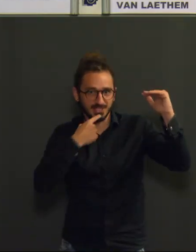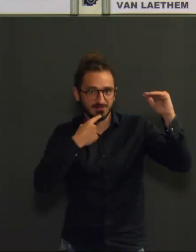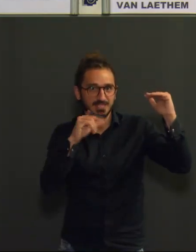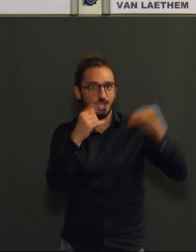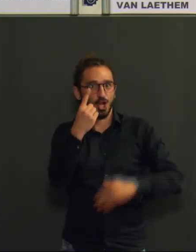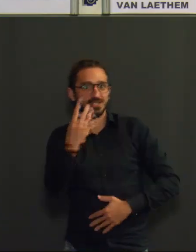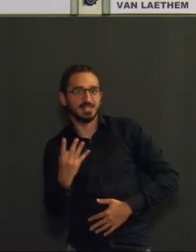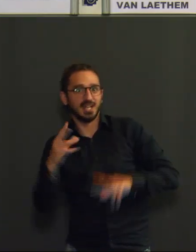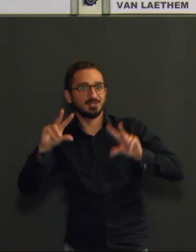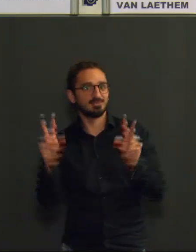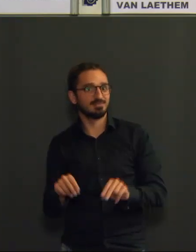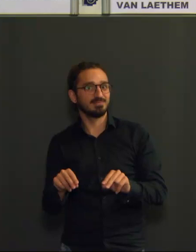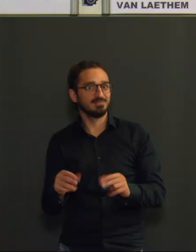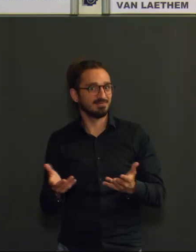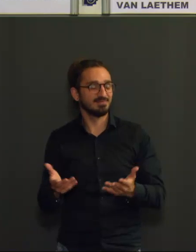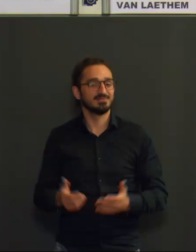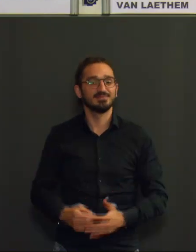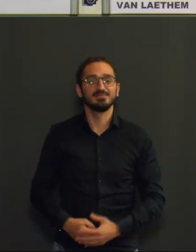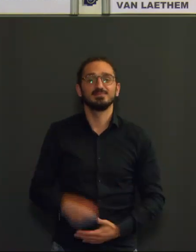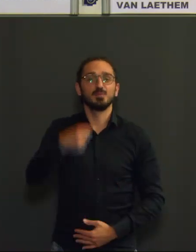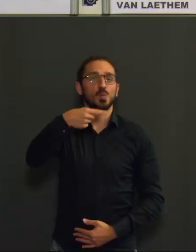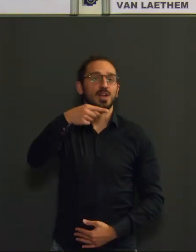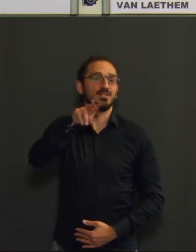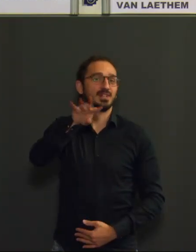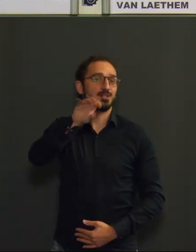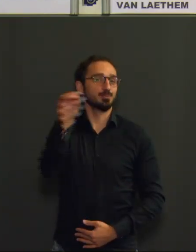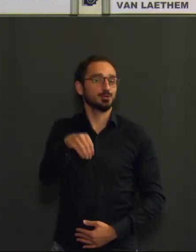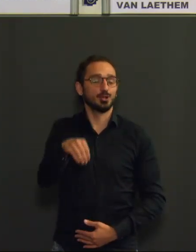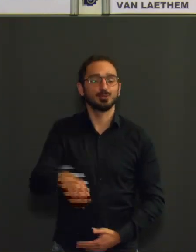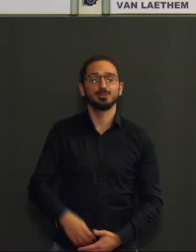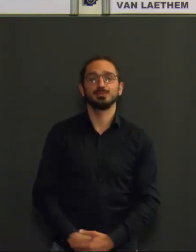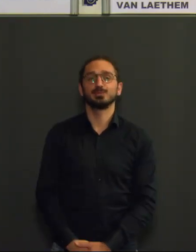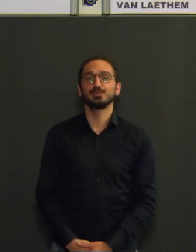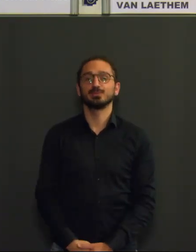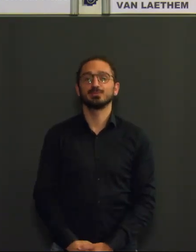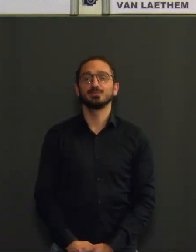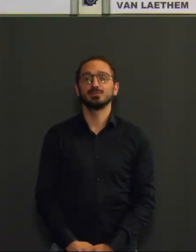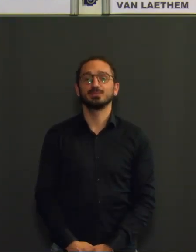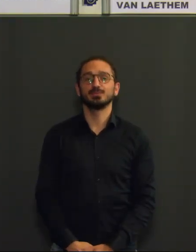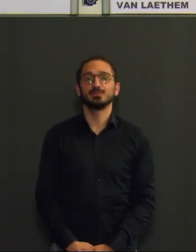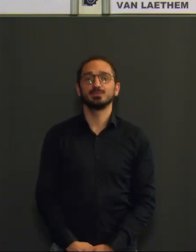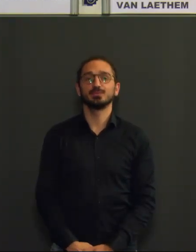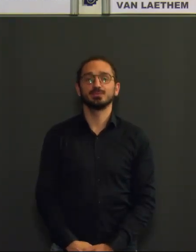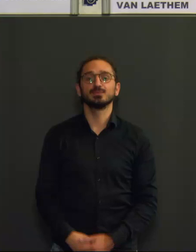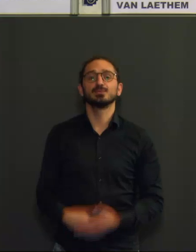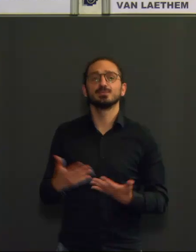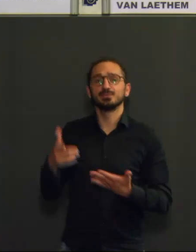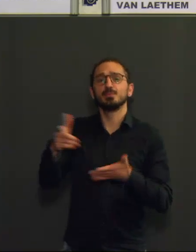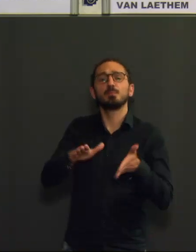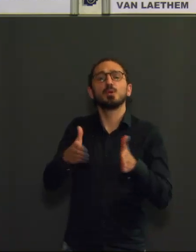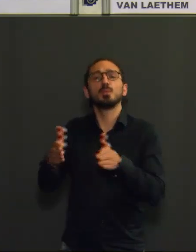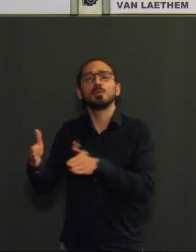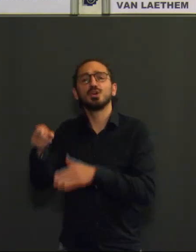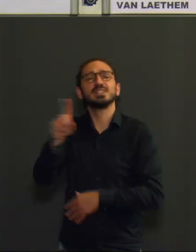à ce niveau. Ces décès sont toujours plutôt dans la tranche de 65 à 75